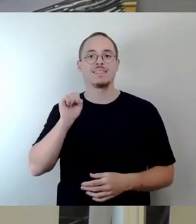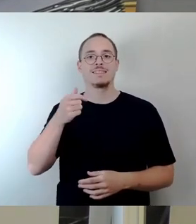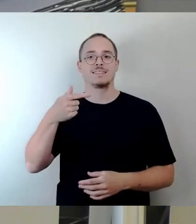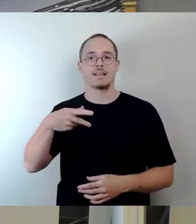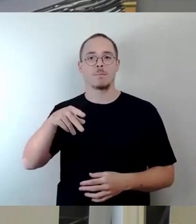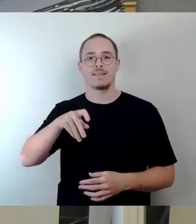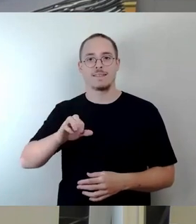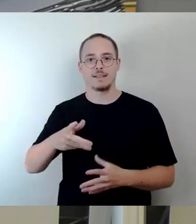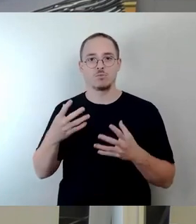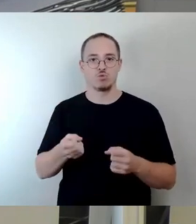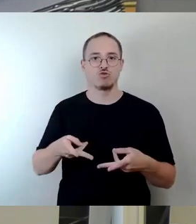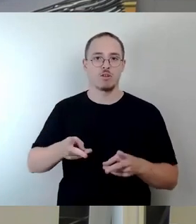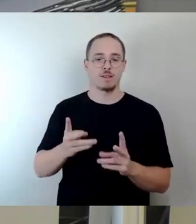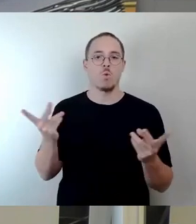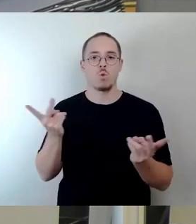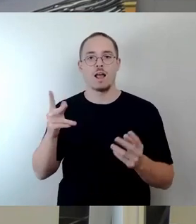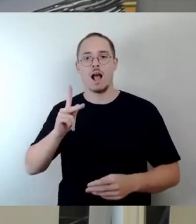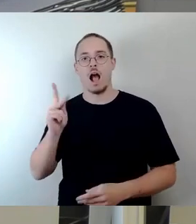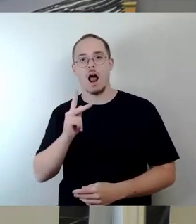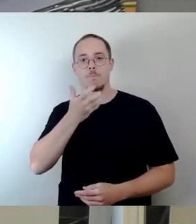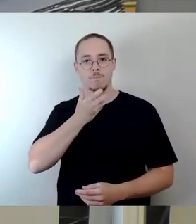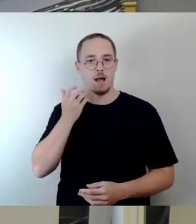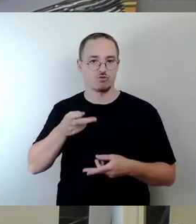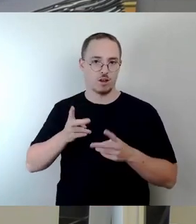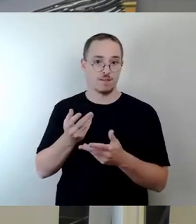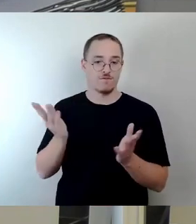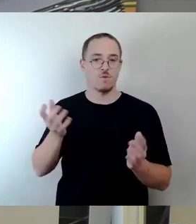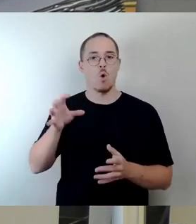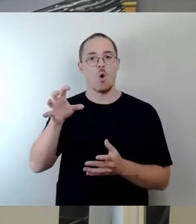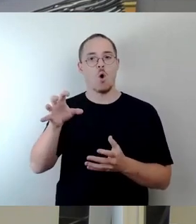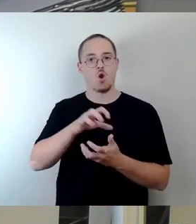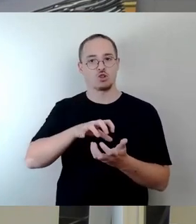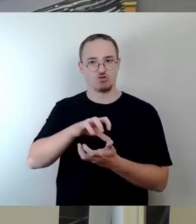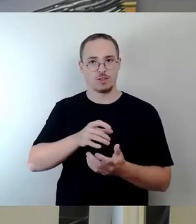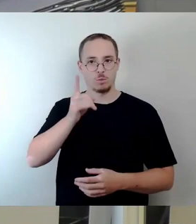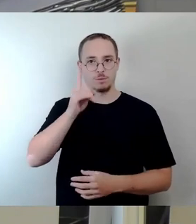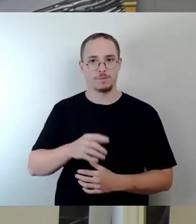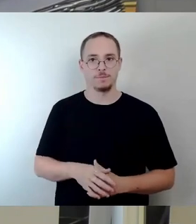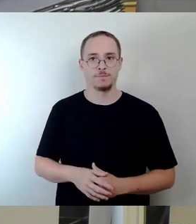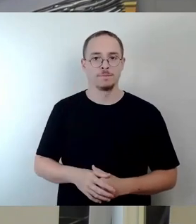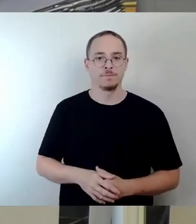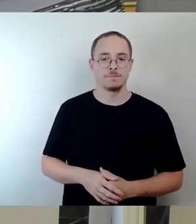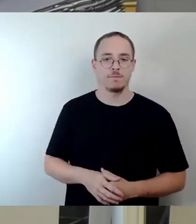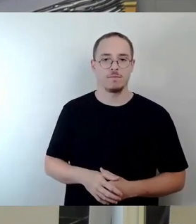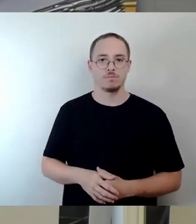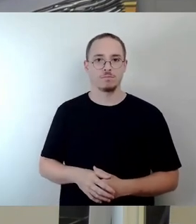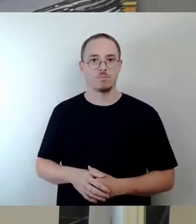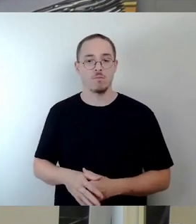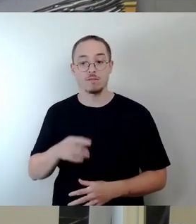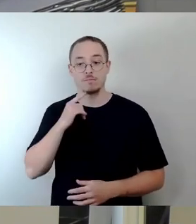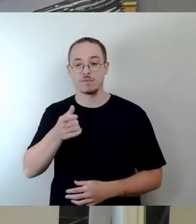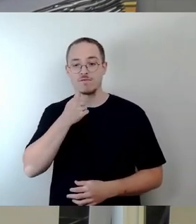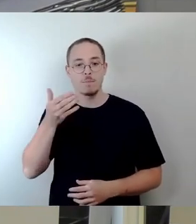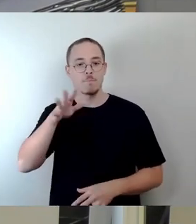Bike-and-Ride-Konzept. Es wird zukünftig noch viel mehr Fahrradparkmöglichkeiten geben. An den Bahnhöfen und Haltestellen, das ist eine wichtige Sache. Wir haben